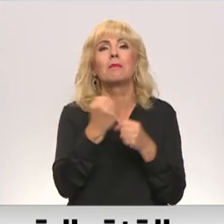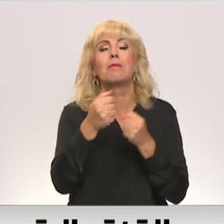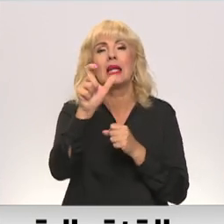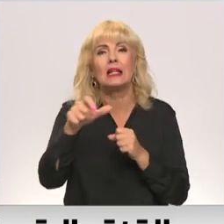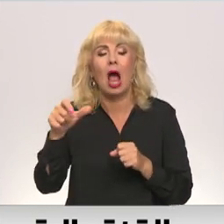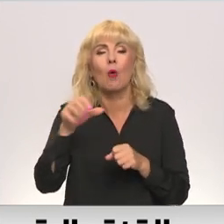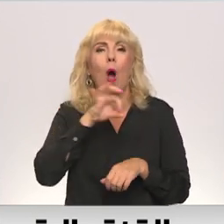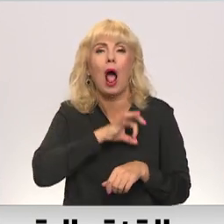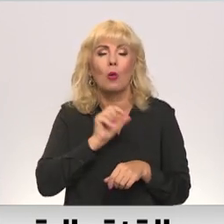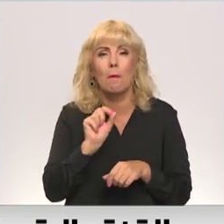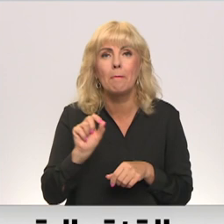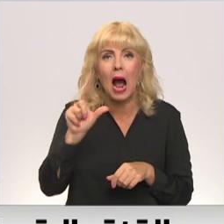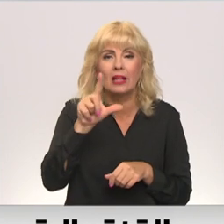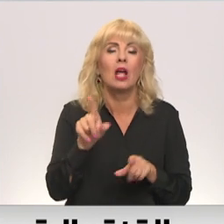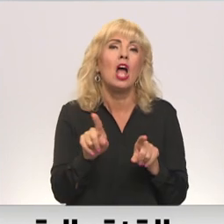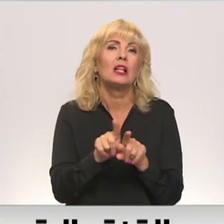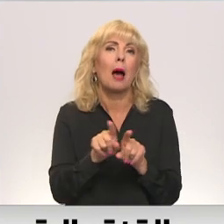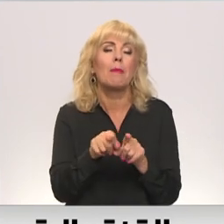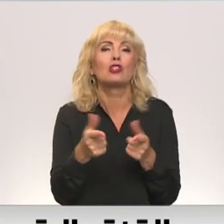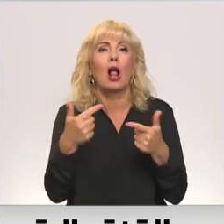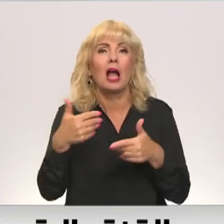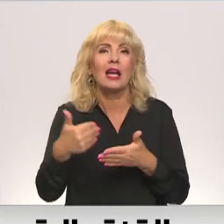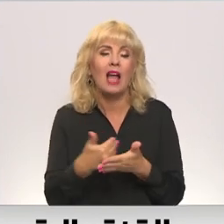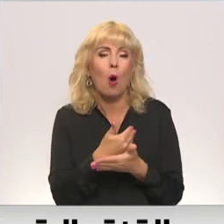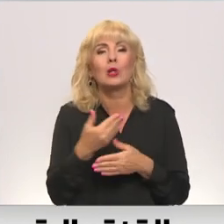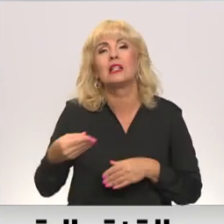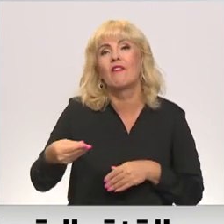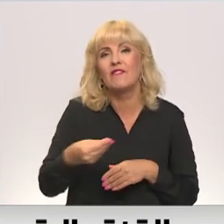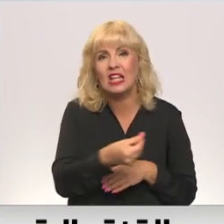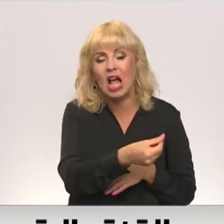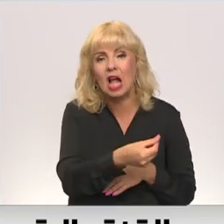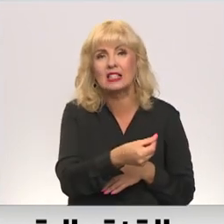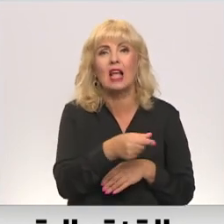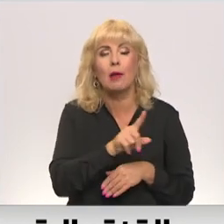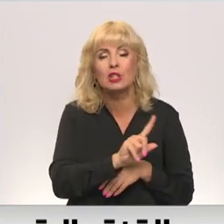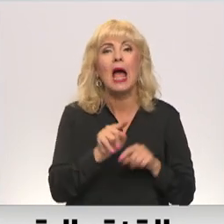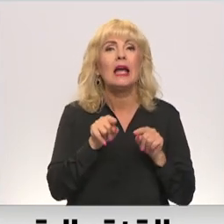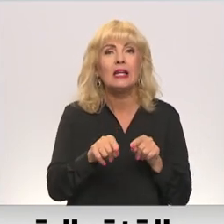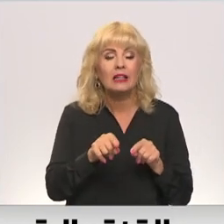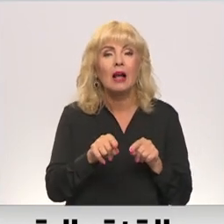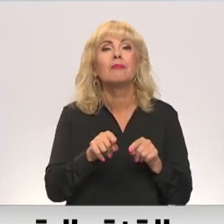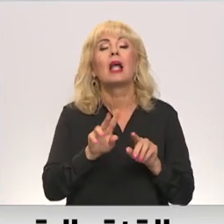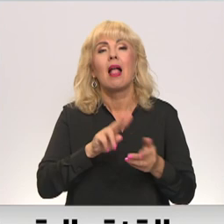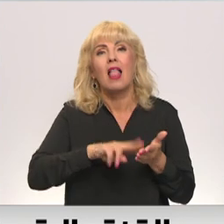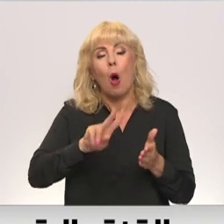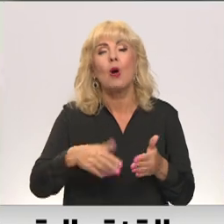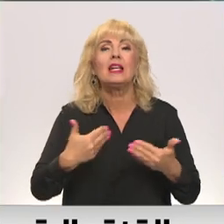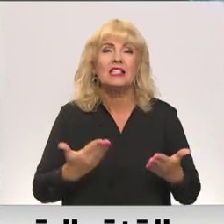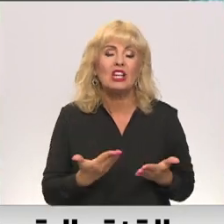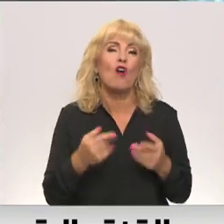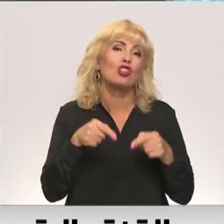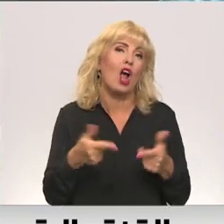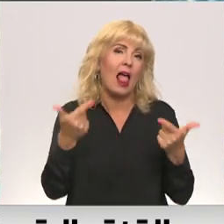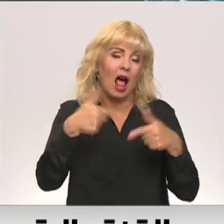palielinājumu. Tašā laikā šīs jaunais finansējums ir tas, kas jāimams izdzīvot šajā laikā.